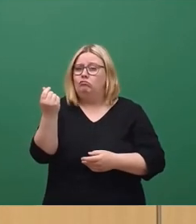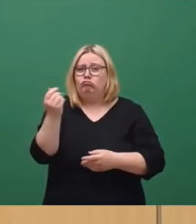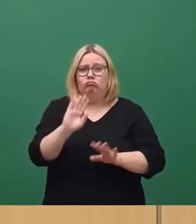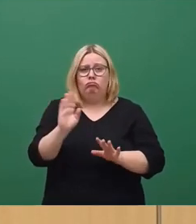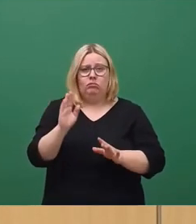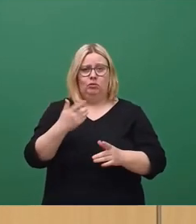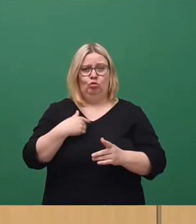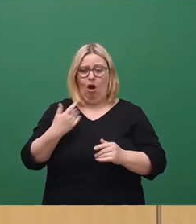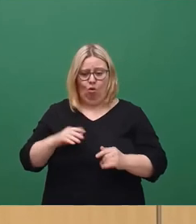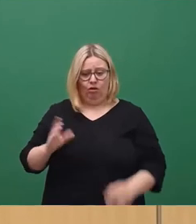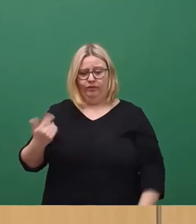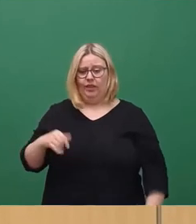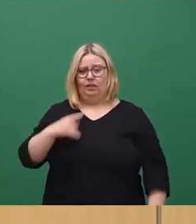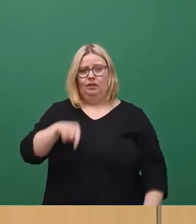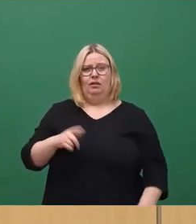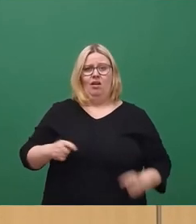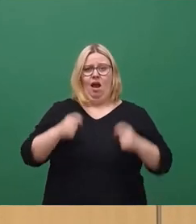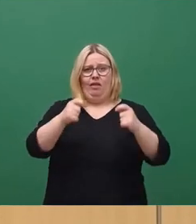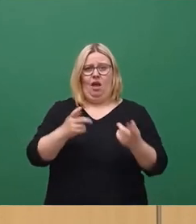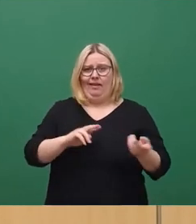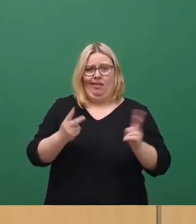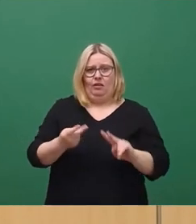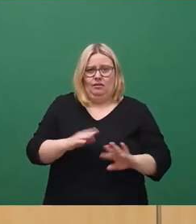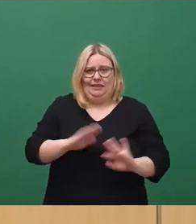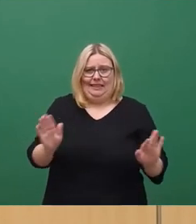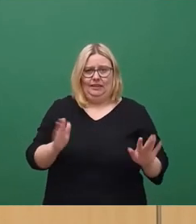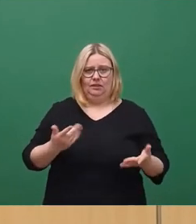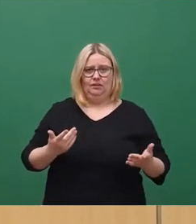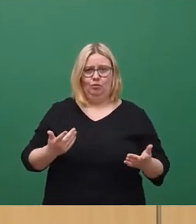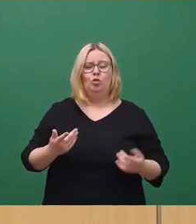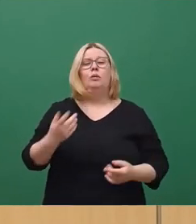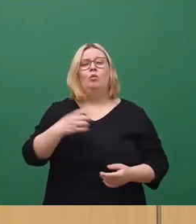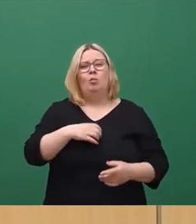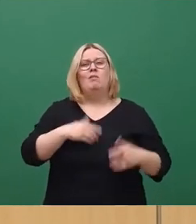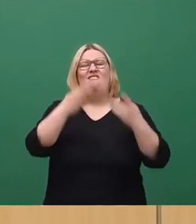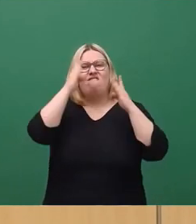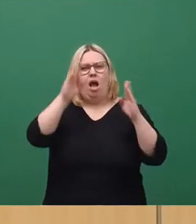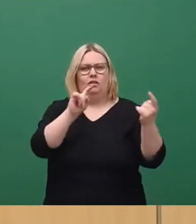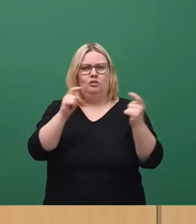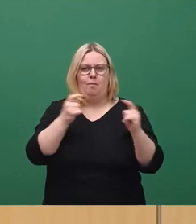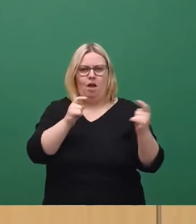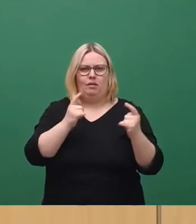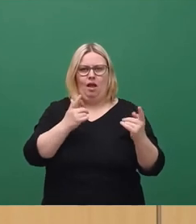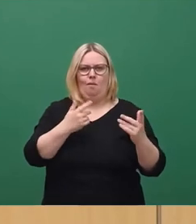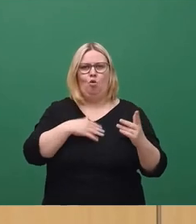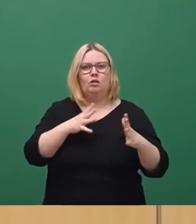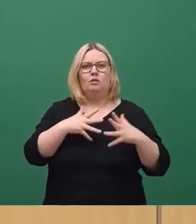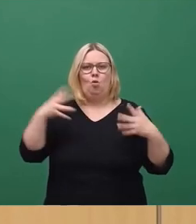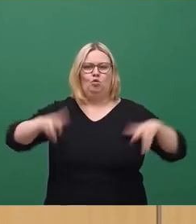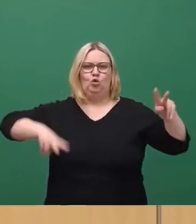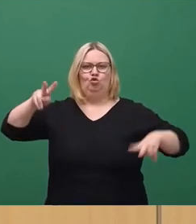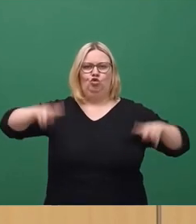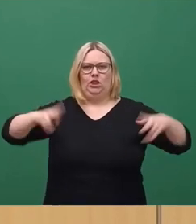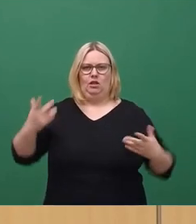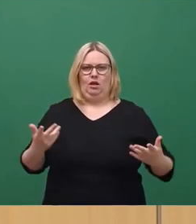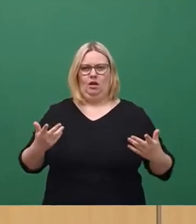auch dieser jetzt hier vorgelegte Änderungsantrag nicht. Das Problem ist eine fachliche Debatte, in der es offensichtlich große Unterschiede gibt. Wir sind uns